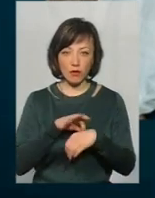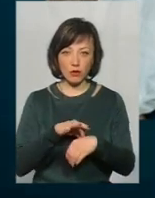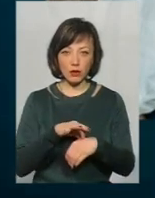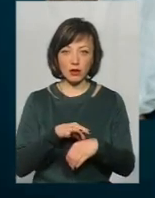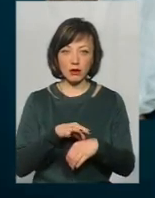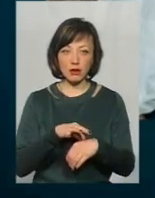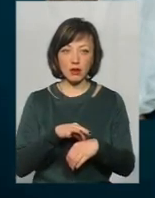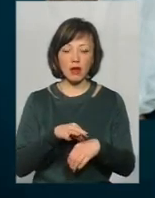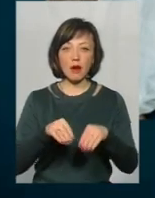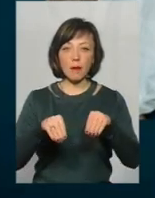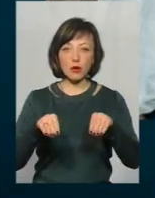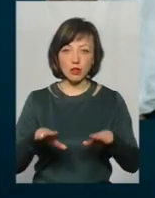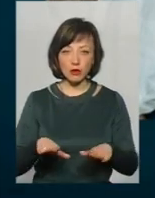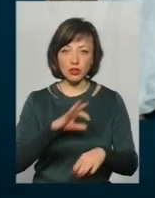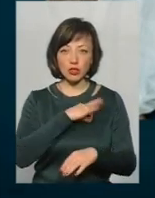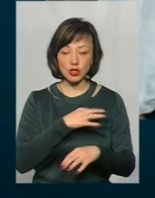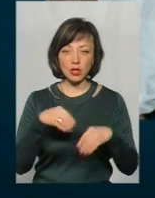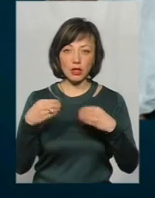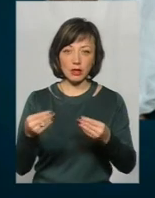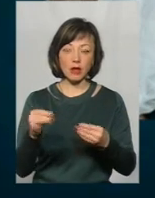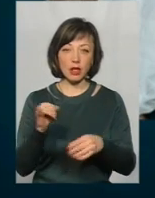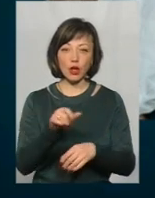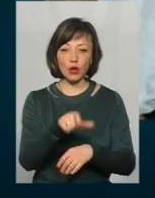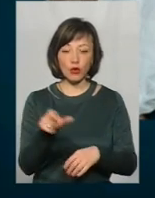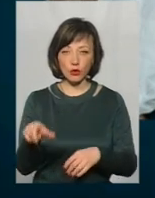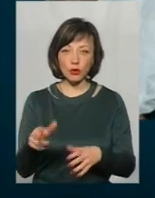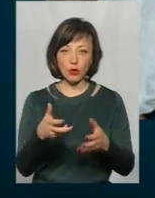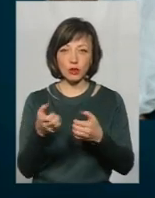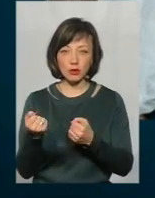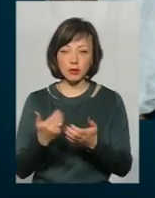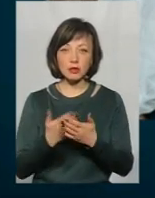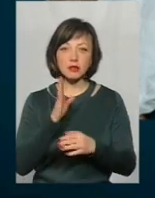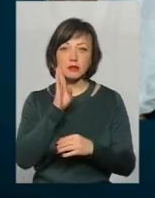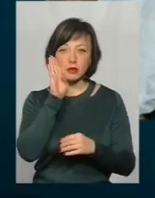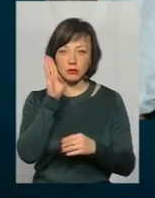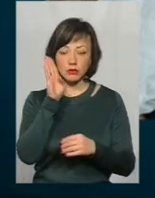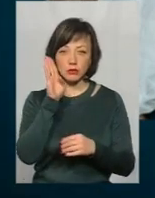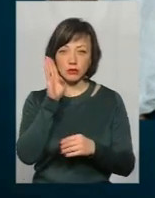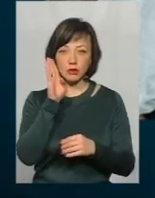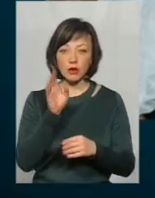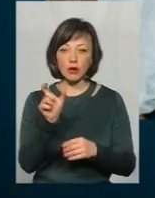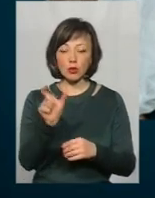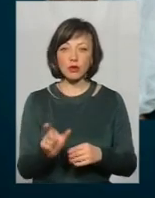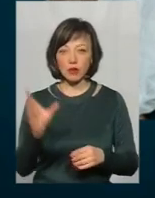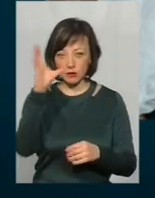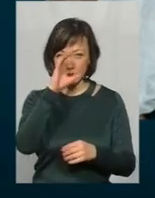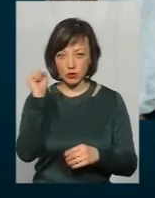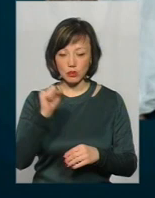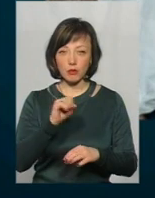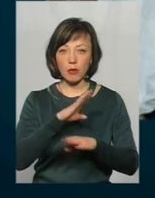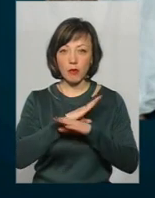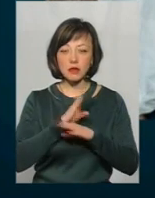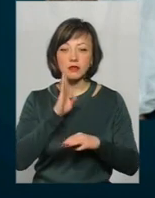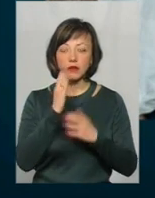Тобто, виписали постанову, слідчий виписав, надав, і люди вже отримали, наприклад, зранку, людина на ночі померла, зранку вони